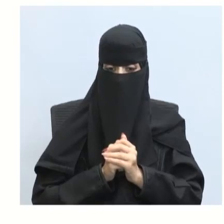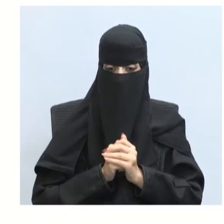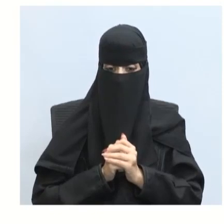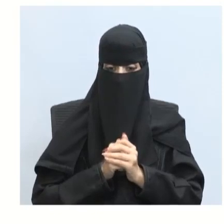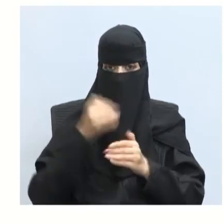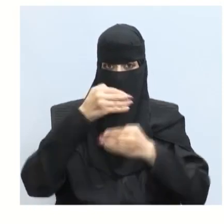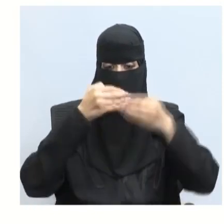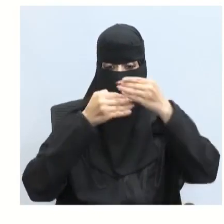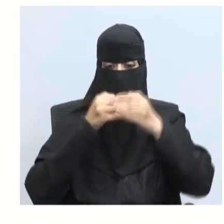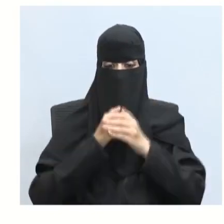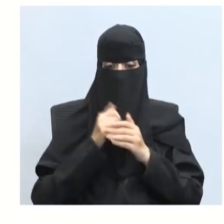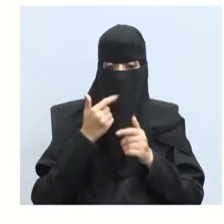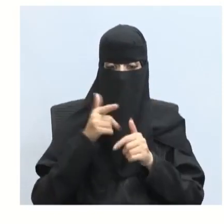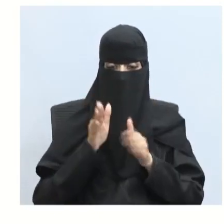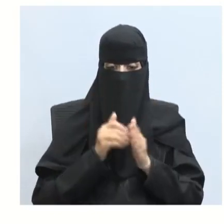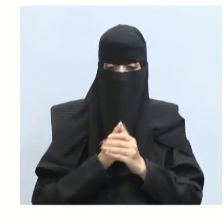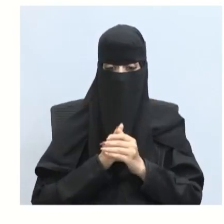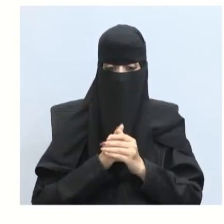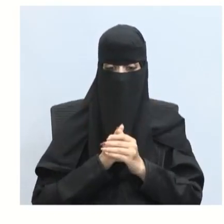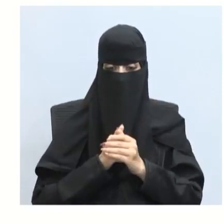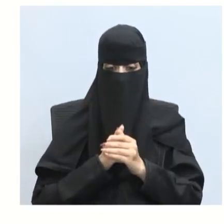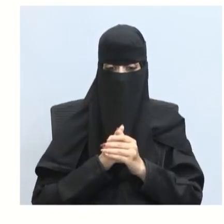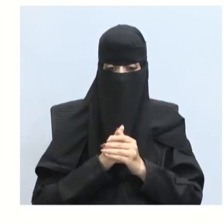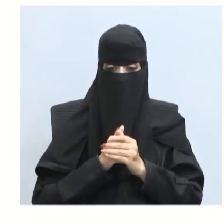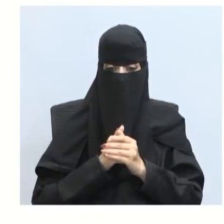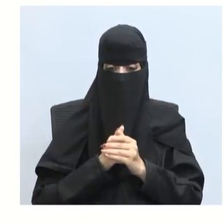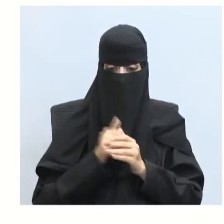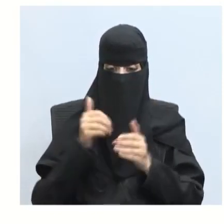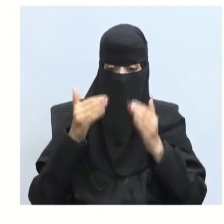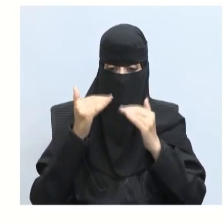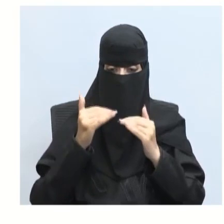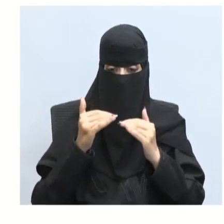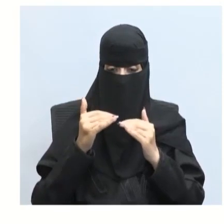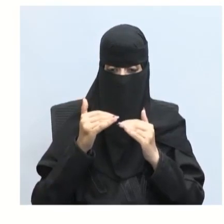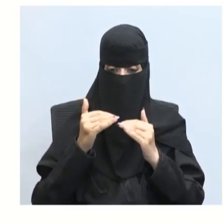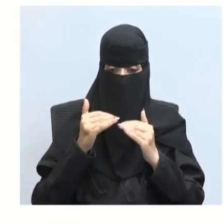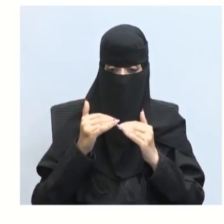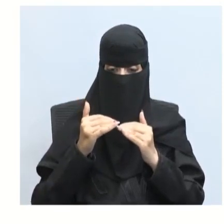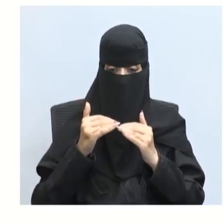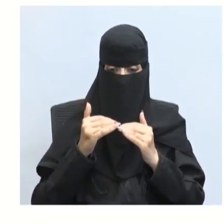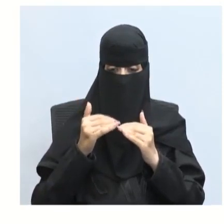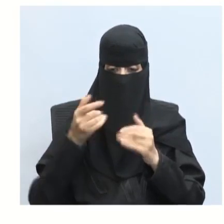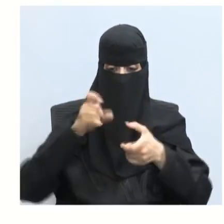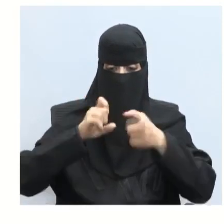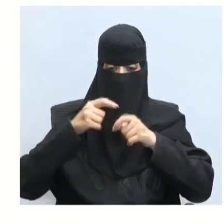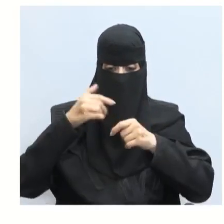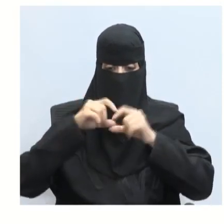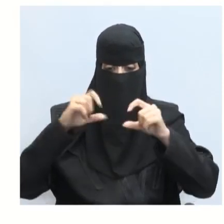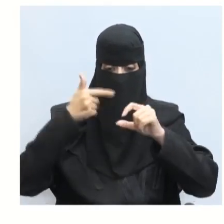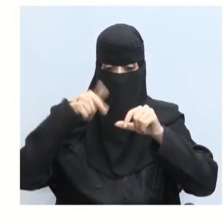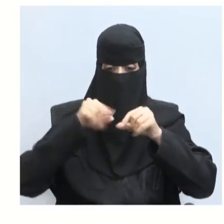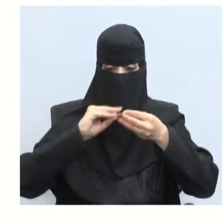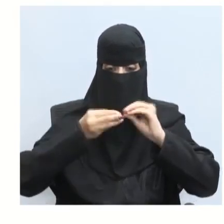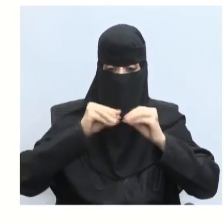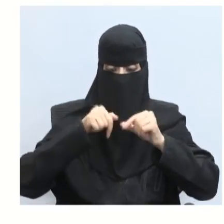التراكب؟ يكون تراكب يكون تراكب الألوان الأساسية الأحمر والأخضر والأزرق